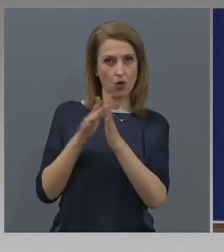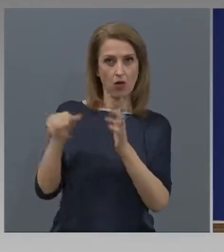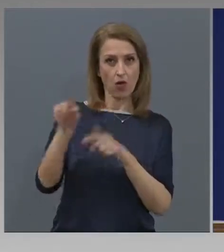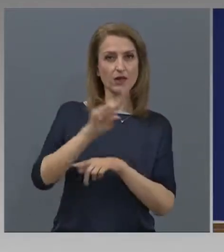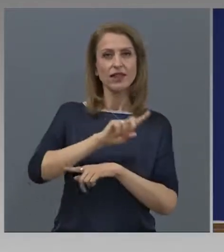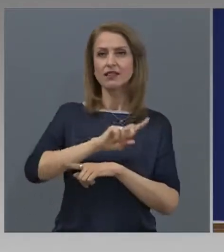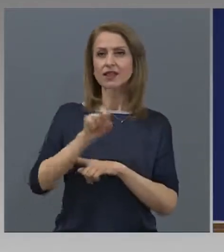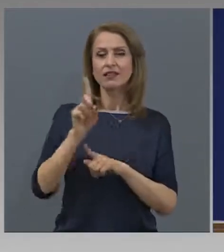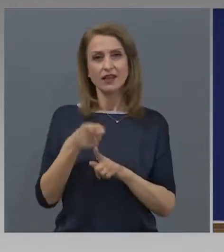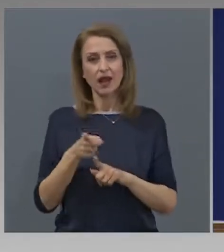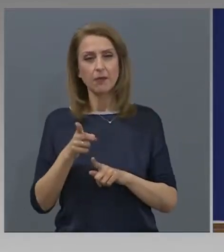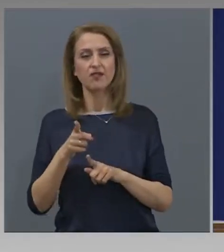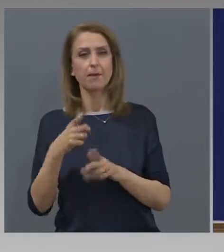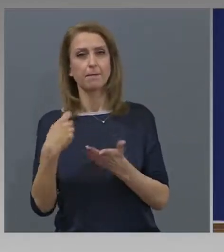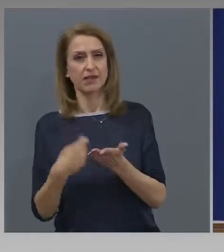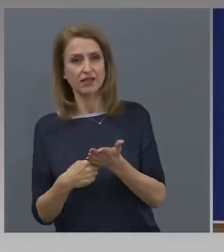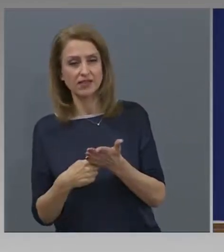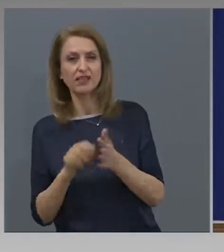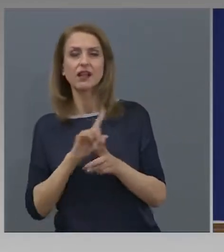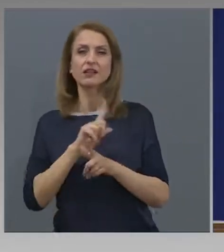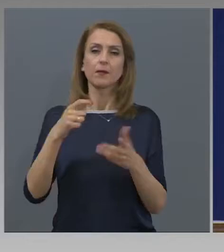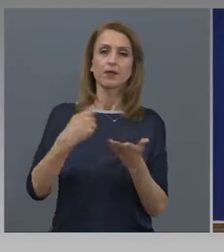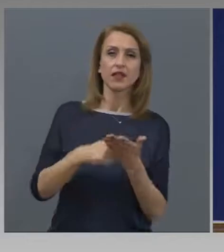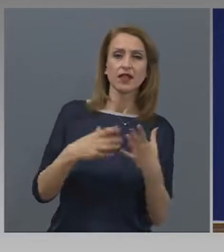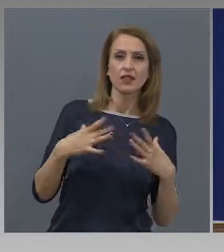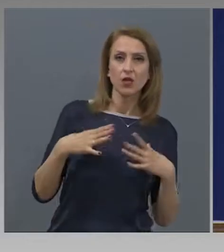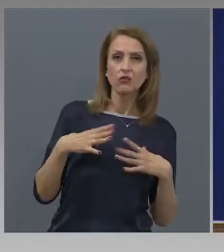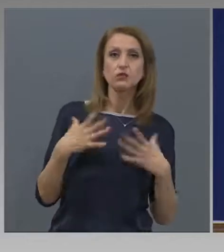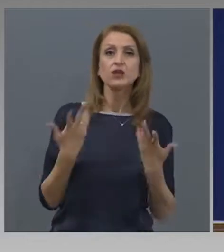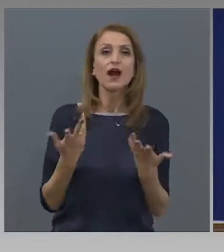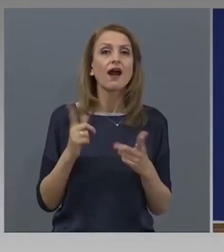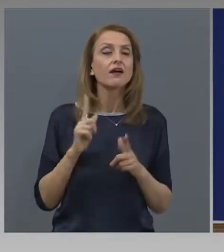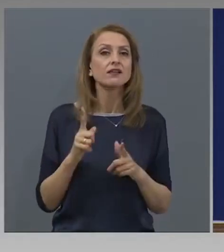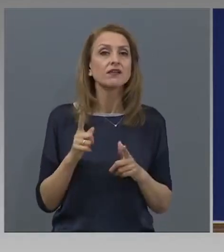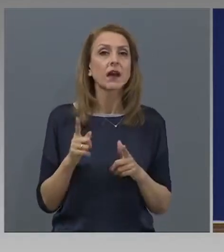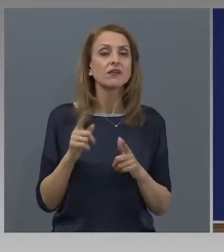трябва да бъдат в неплатен отпуск. По какъв начин те трябва да се водят?